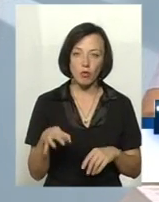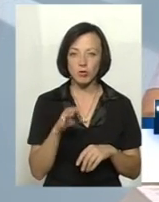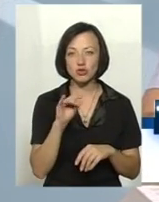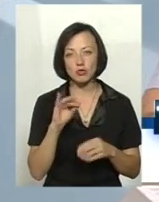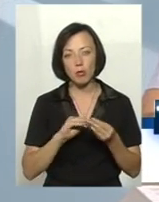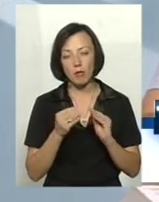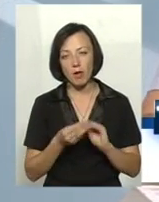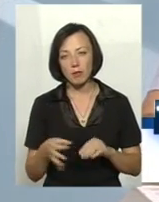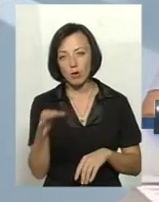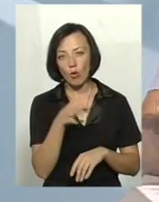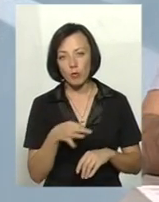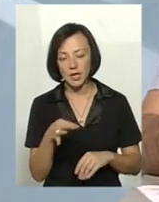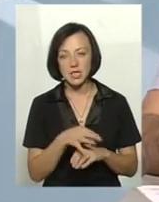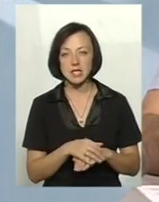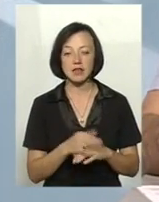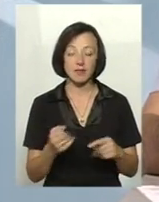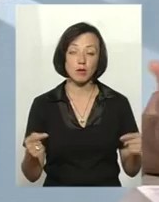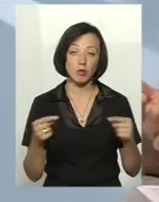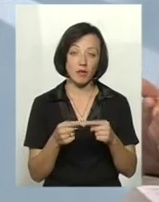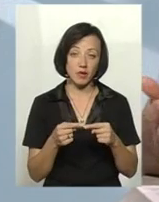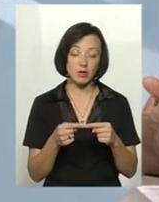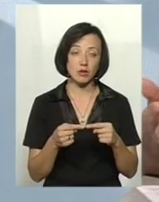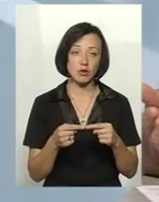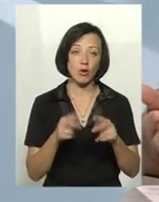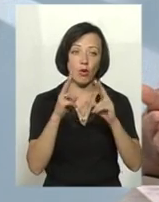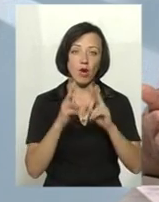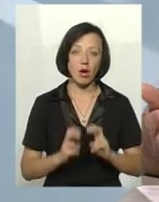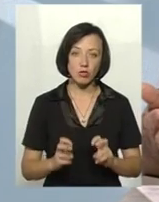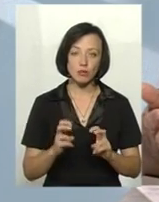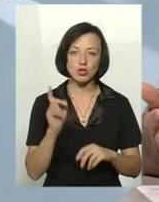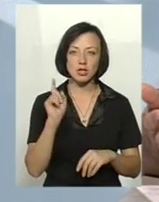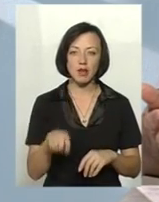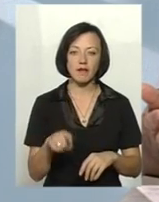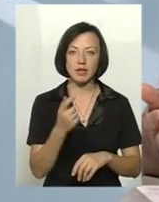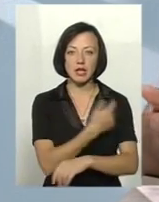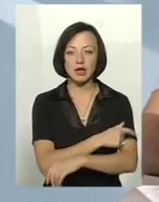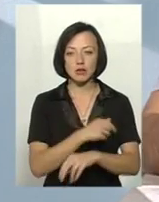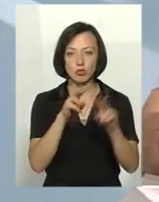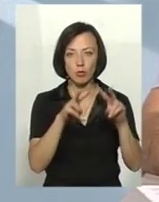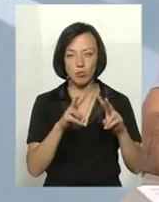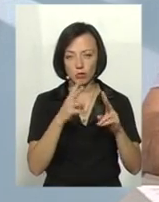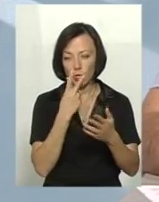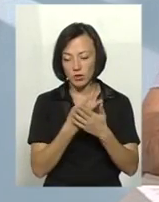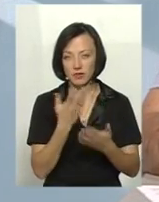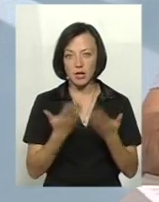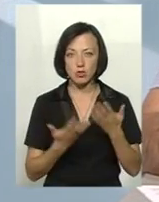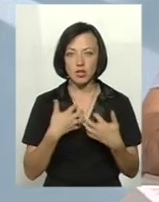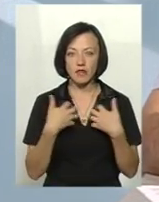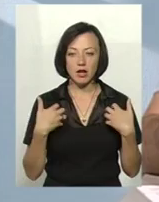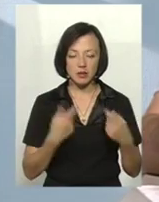неблагополучна. І, відповідно, оглянувши, навіть клінічно подивившись, якщо тварини